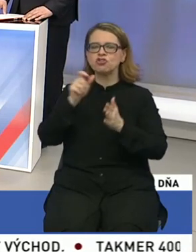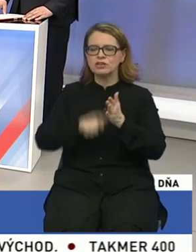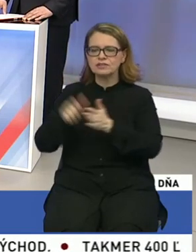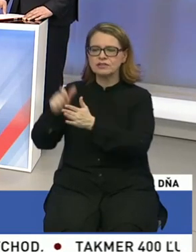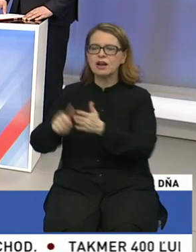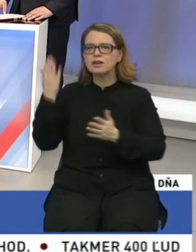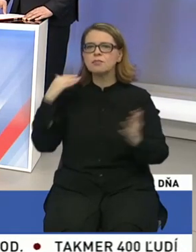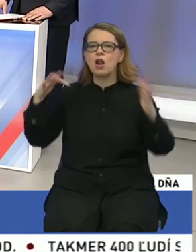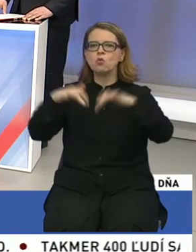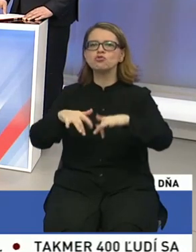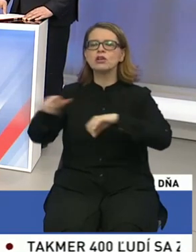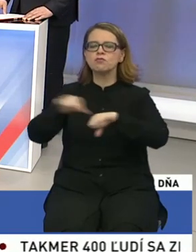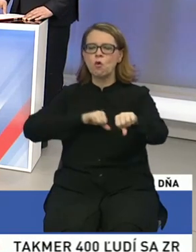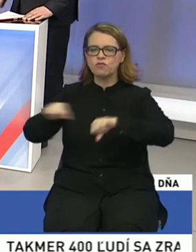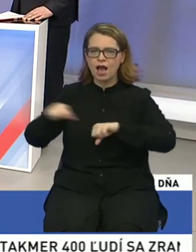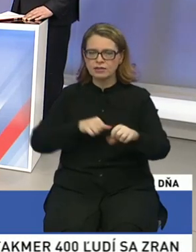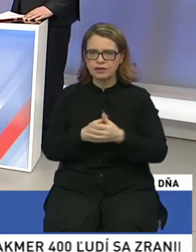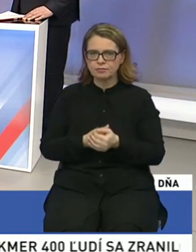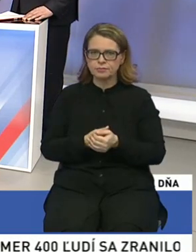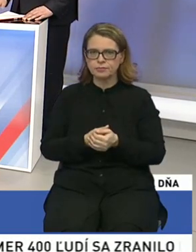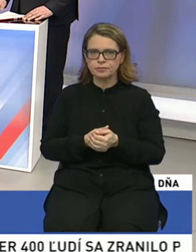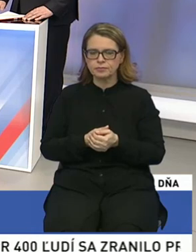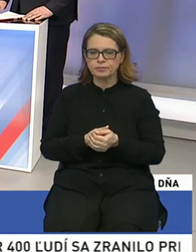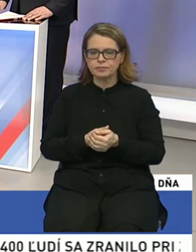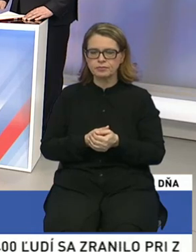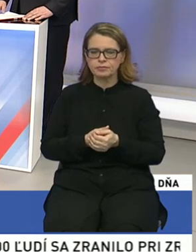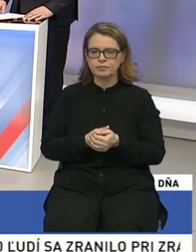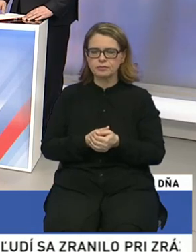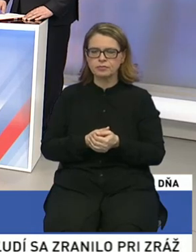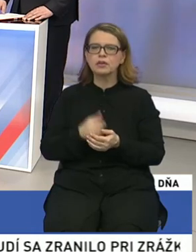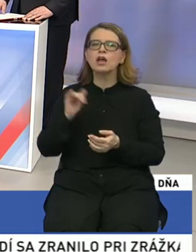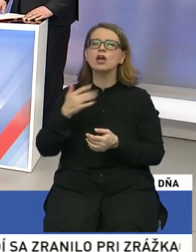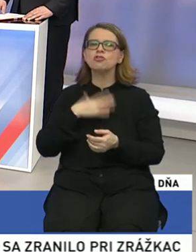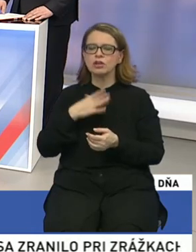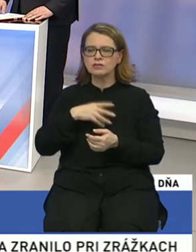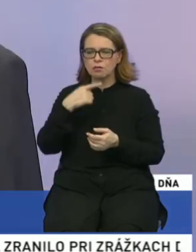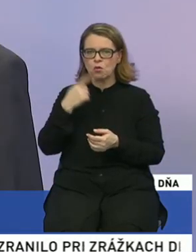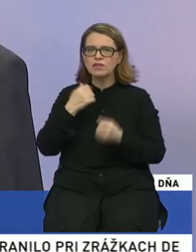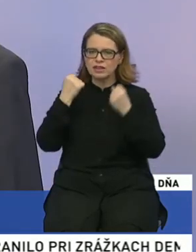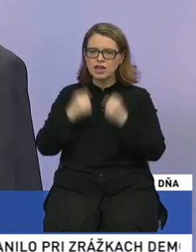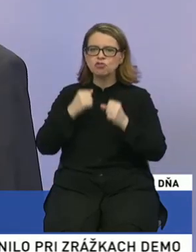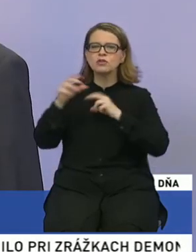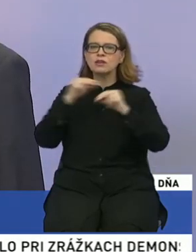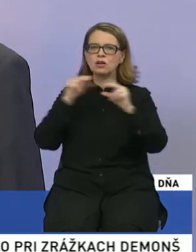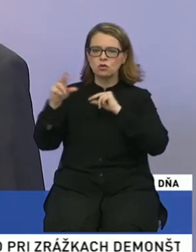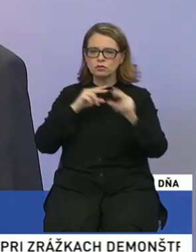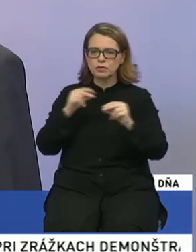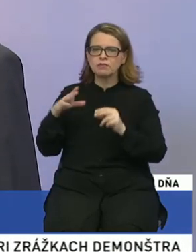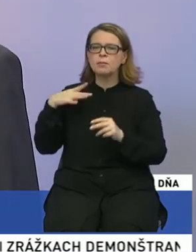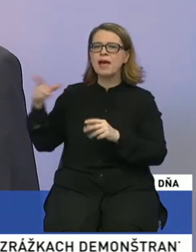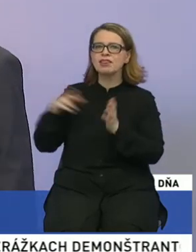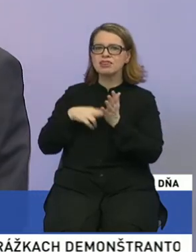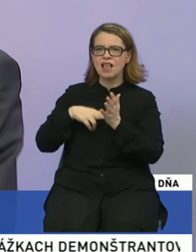účasť vo vláď? Nech sa páči, kto z vás? Pán Krajňák? Chcem ešte povedať, že naozaj mi sa veľmi ťažko diskutuje s Jožkom Náďom,